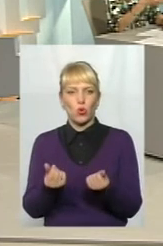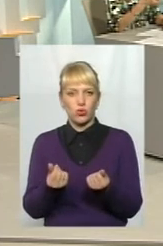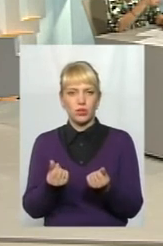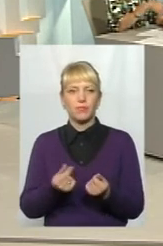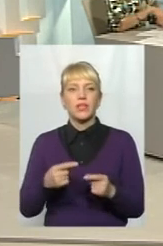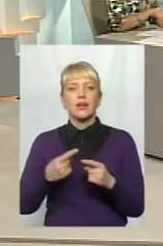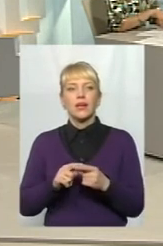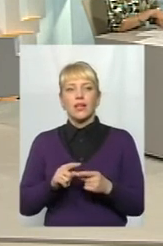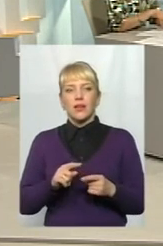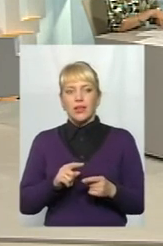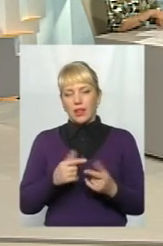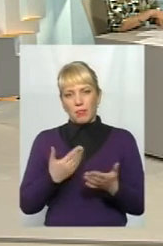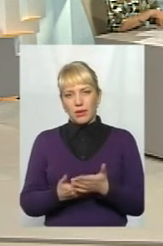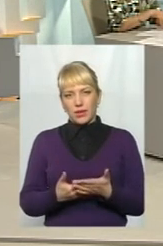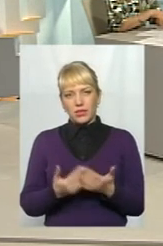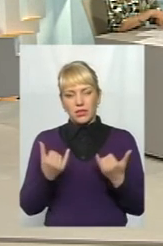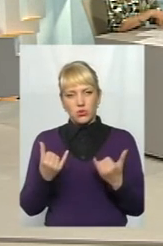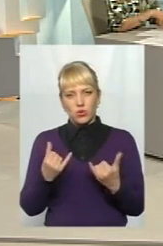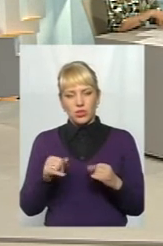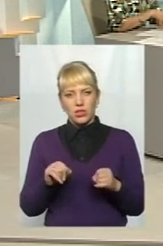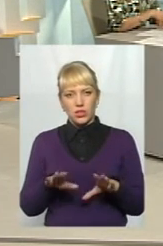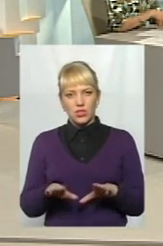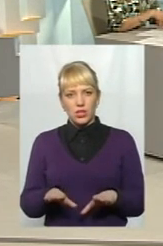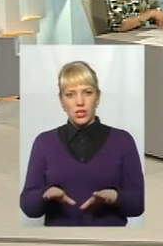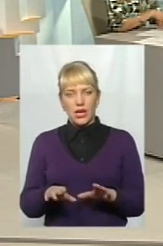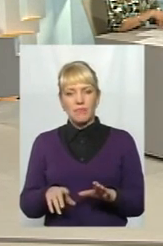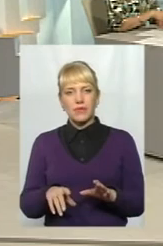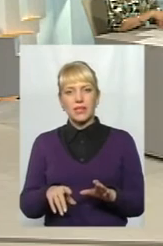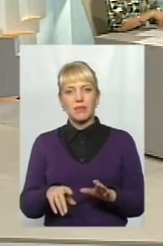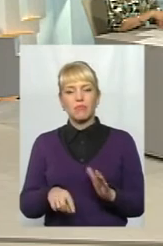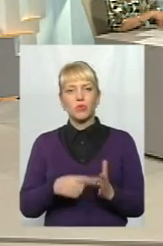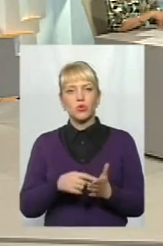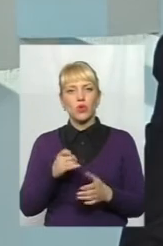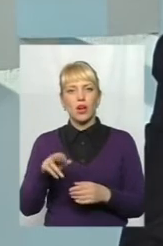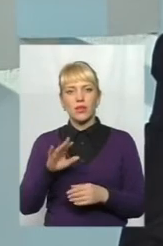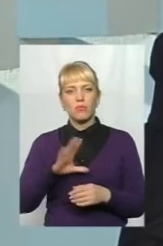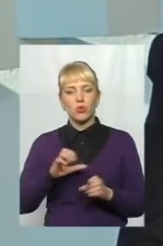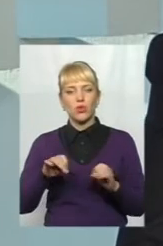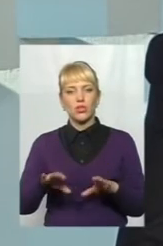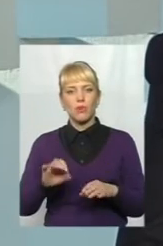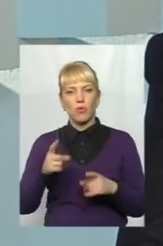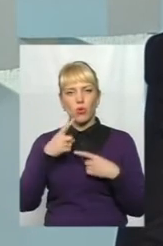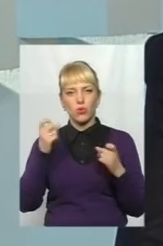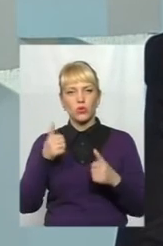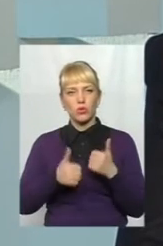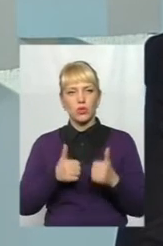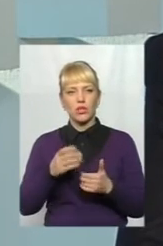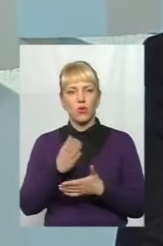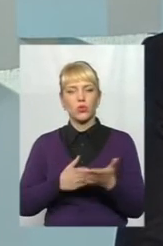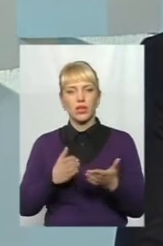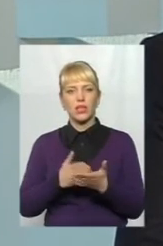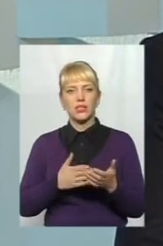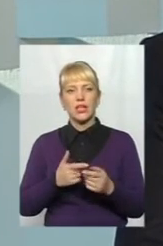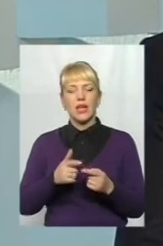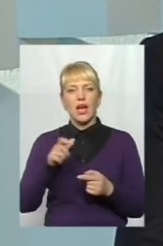Ну, наприклад, сьогодні на рішенні, як рішення сесії міської ради, було рішення про оголошення конкурсу на утилізацію зуалежного газу на